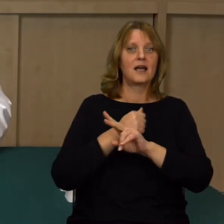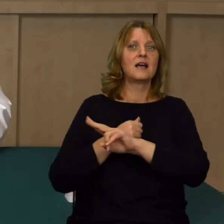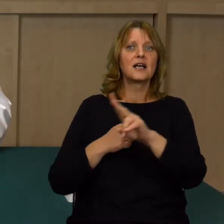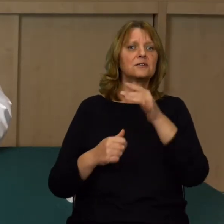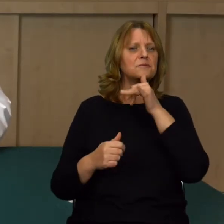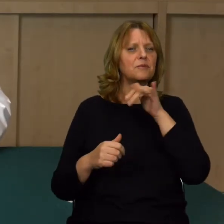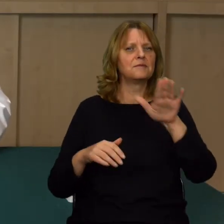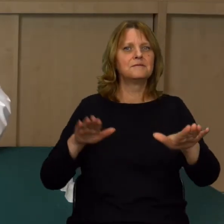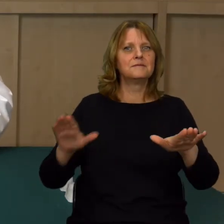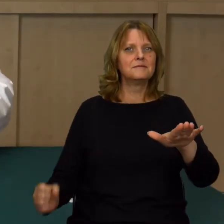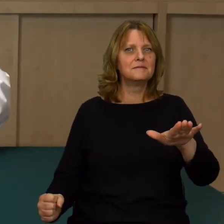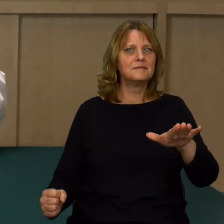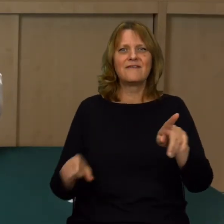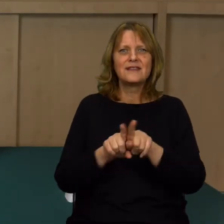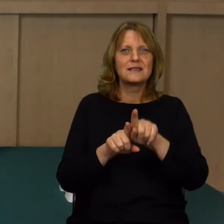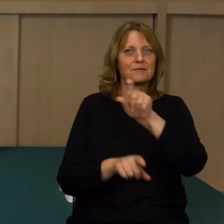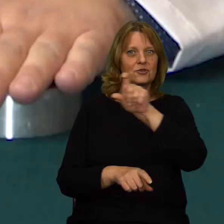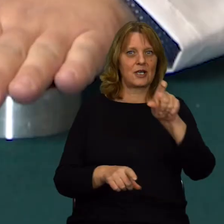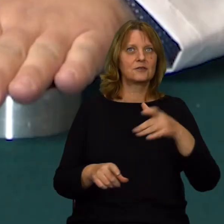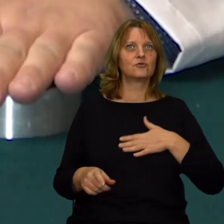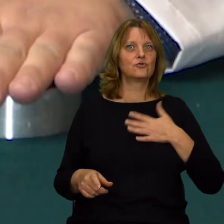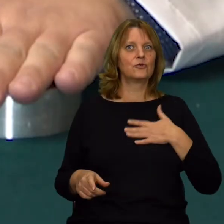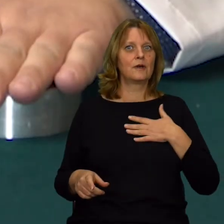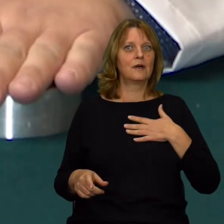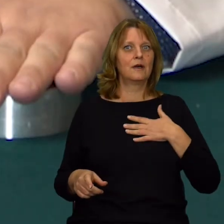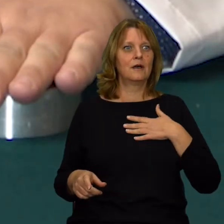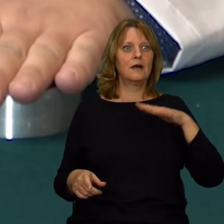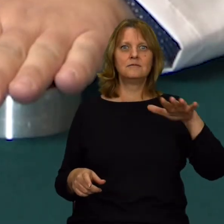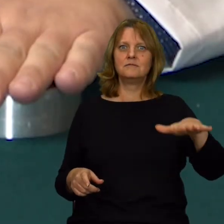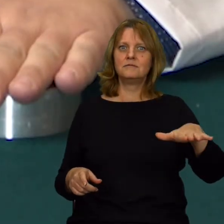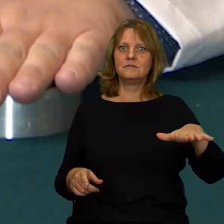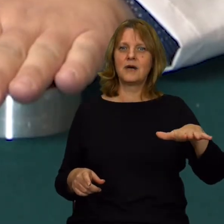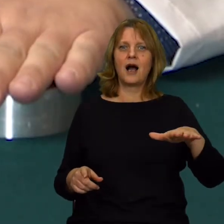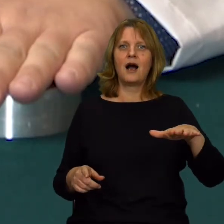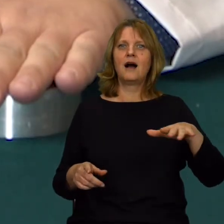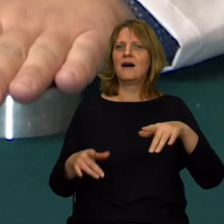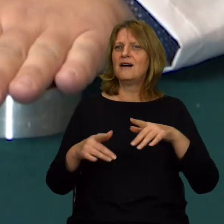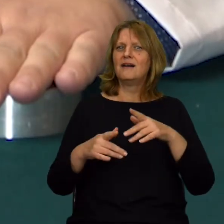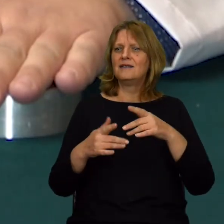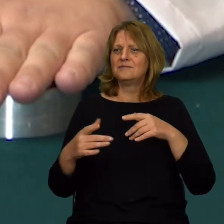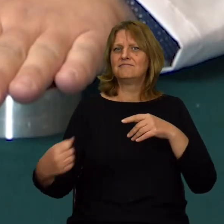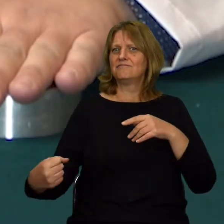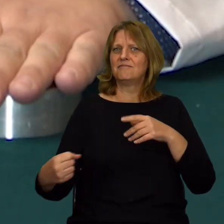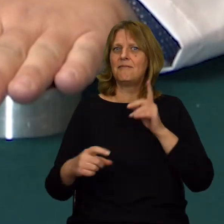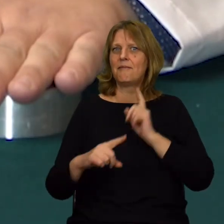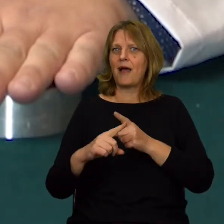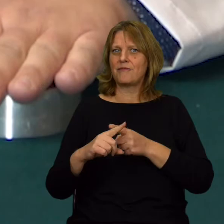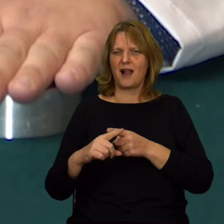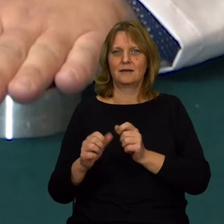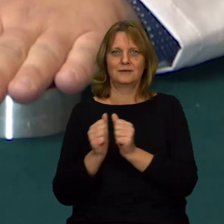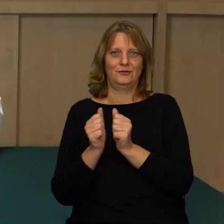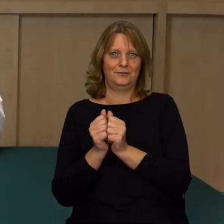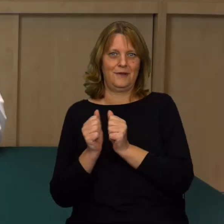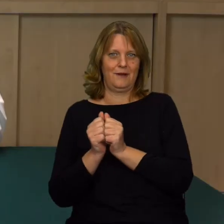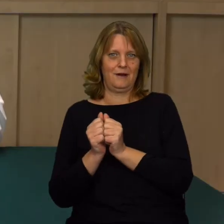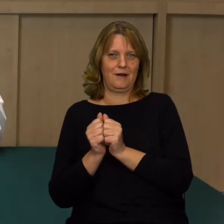każdy z tych przedmiotów w jednej chwili. I czujemy, że część wykonana z metalu jest oczywiście